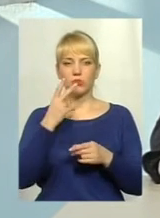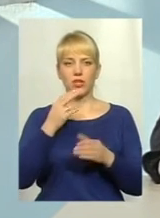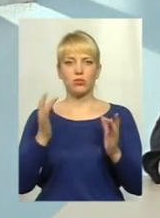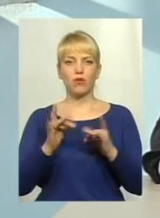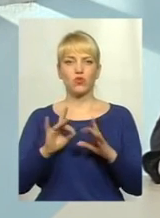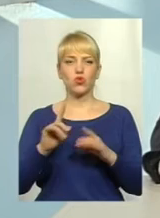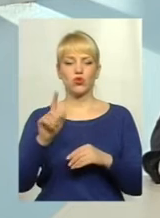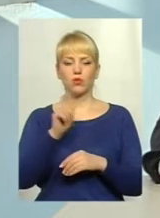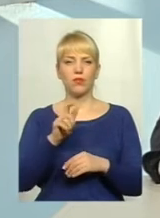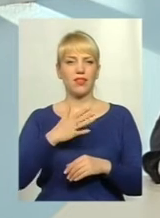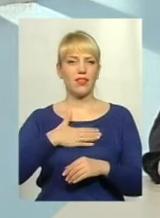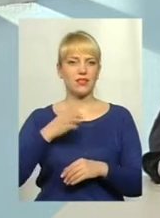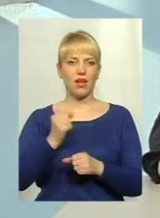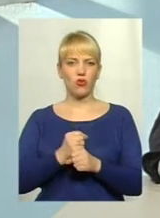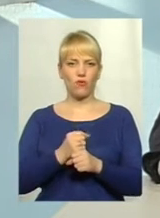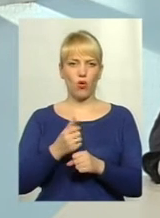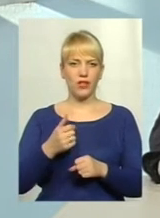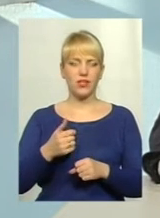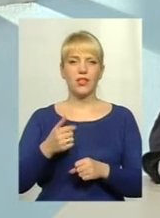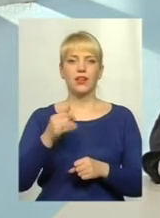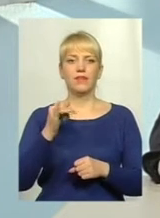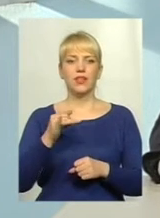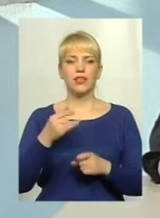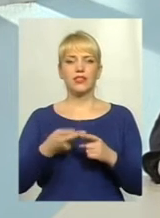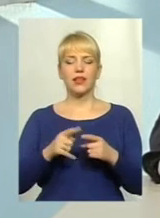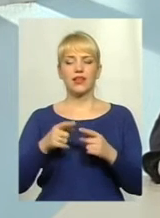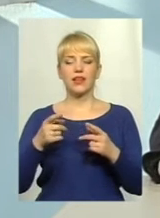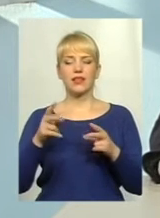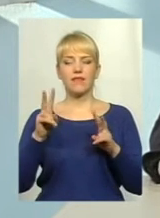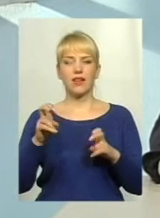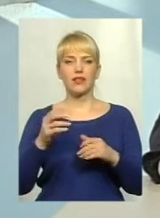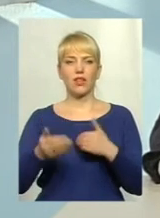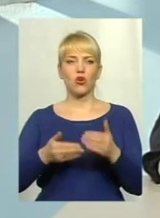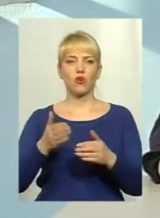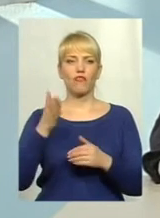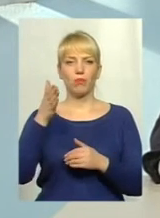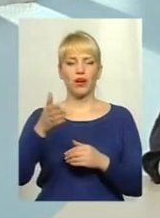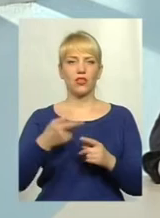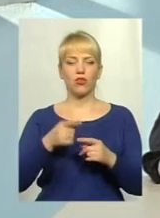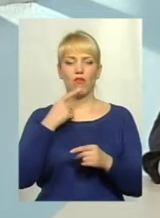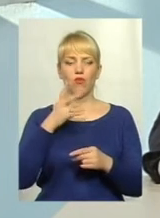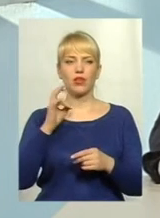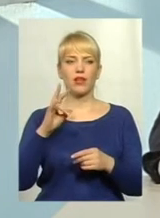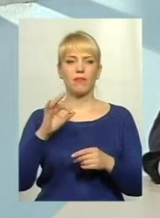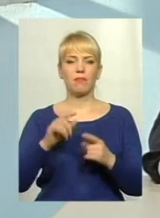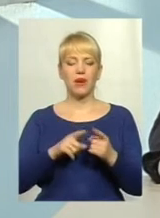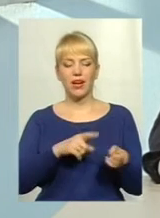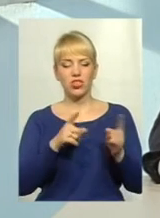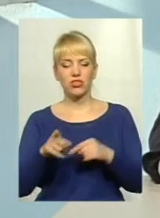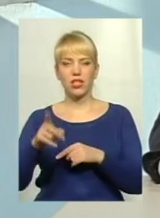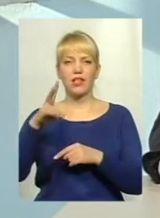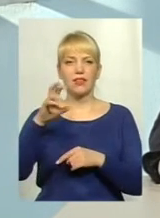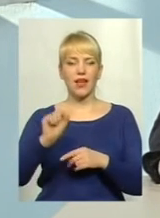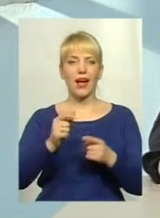що мешканці дуже незадоволені, і це називається нібито кроком вперед, тому що перейшли на альтернативний вид палива. Але